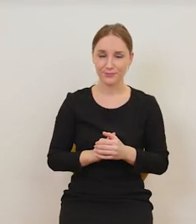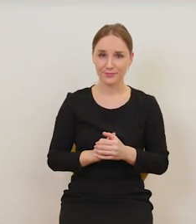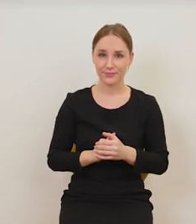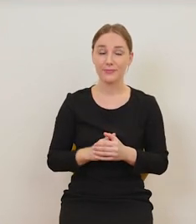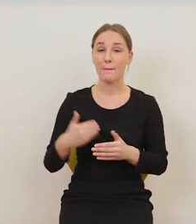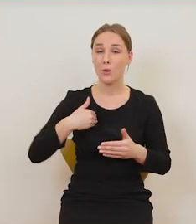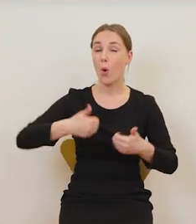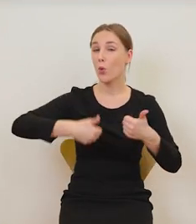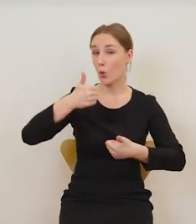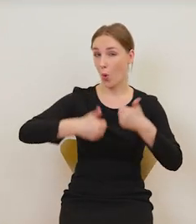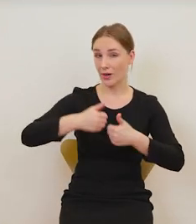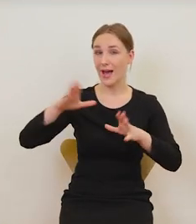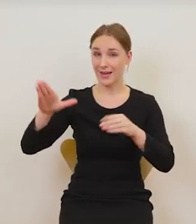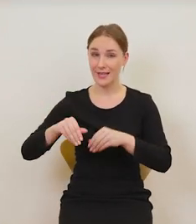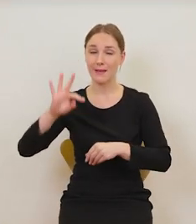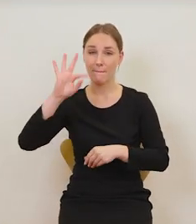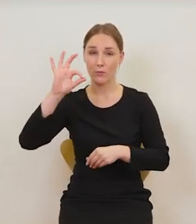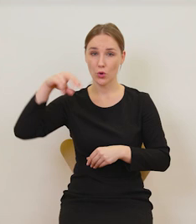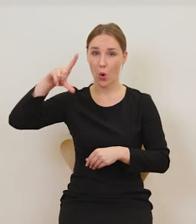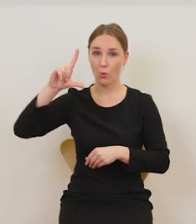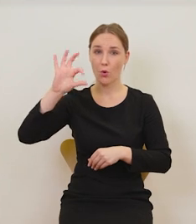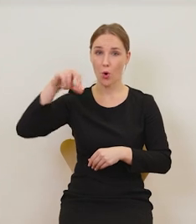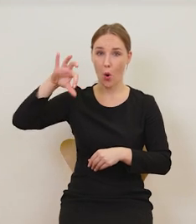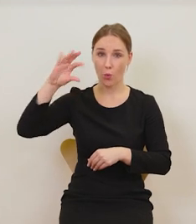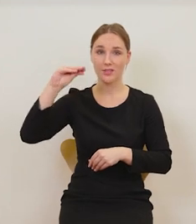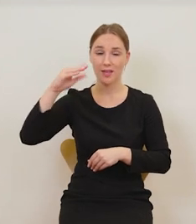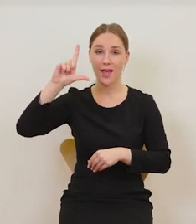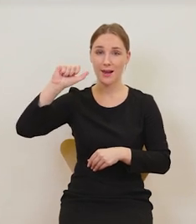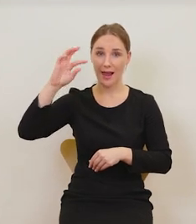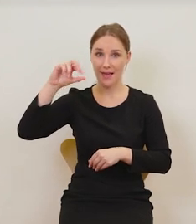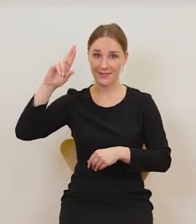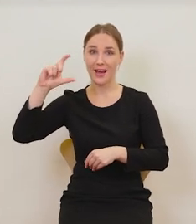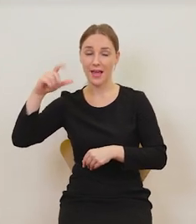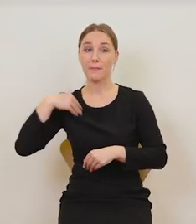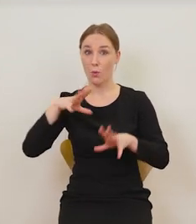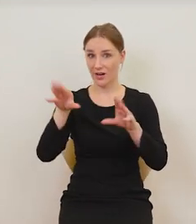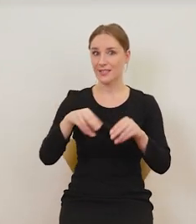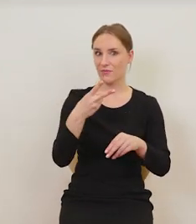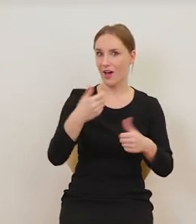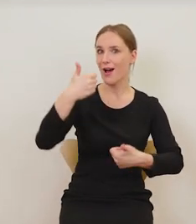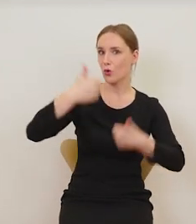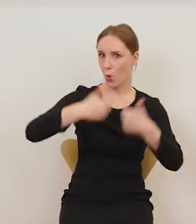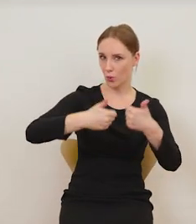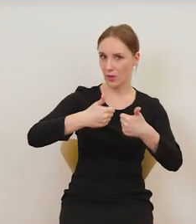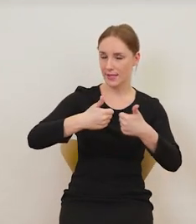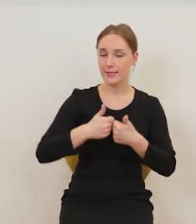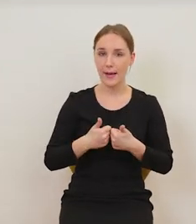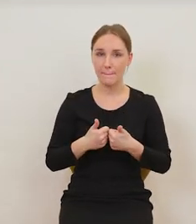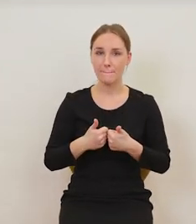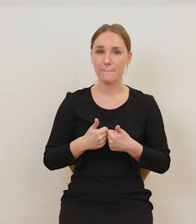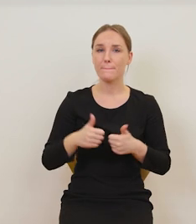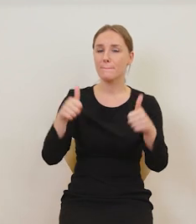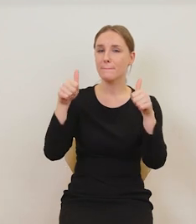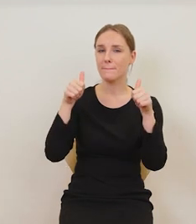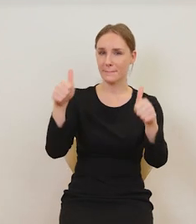konkurował nawet z Toulouse Lautreciem w takim konkursie na plakat